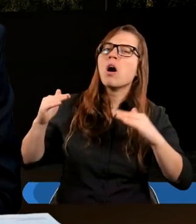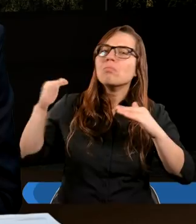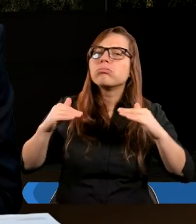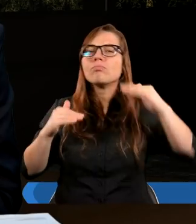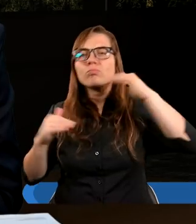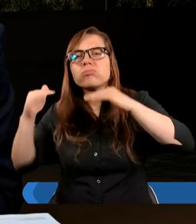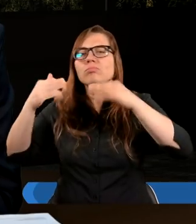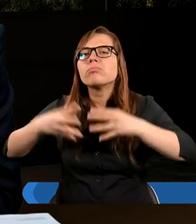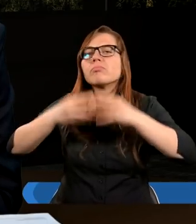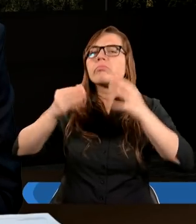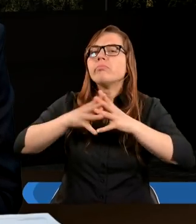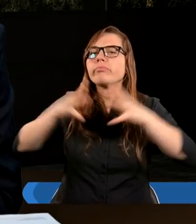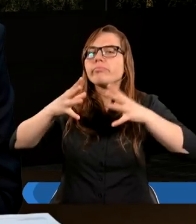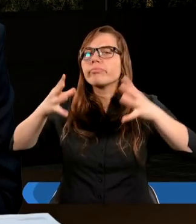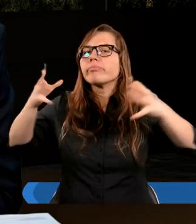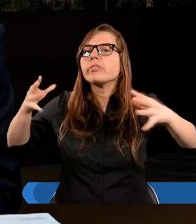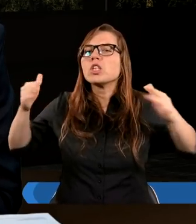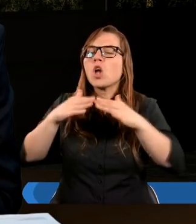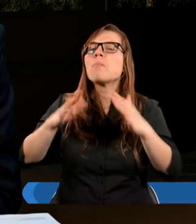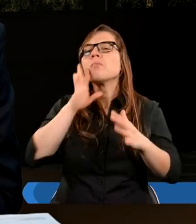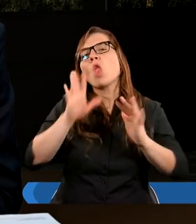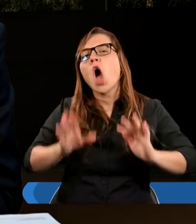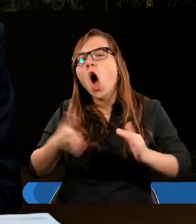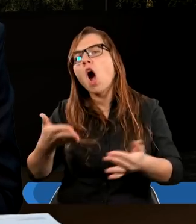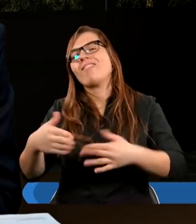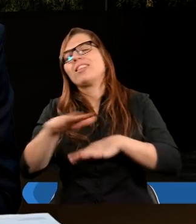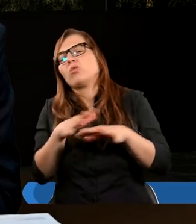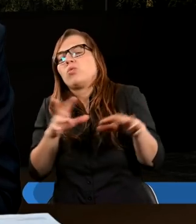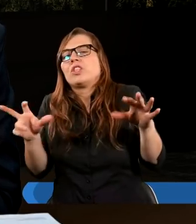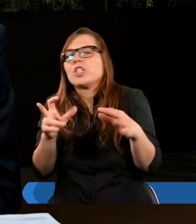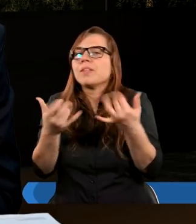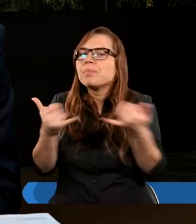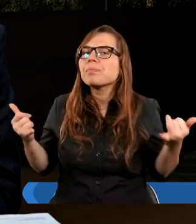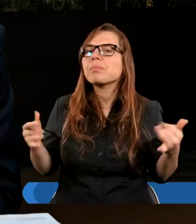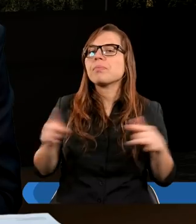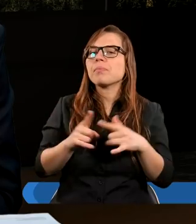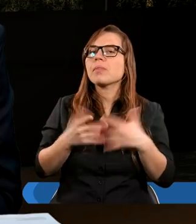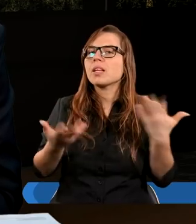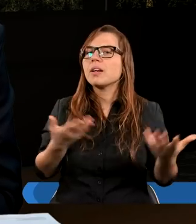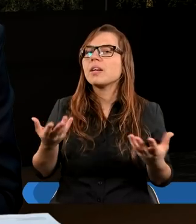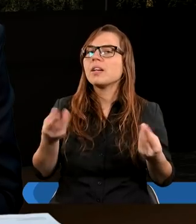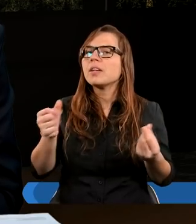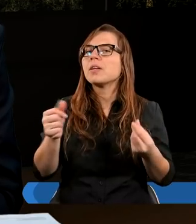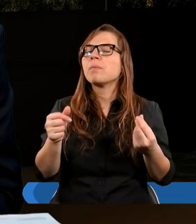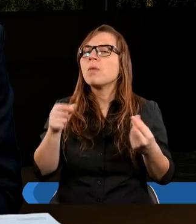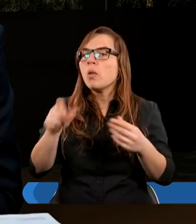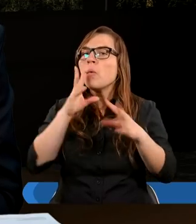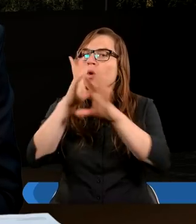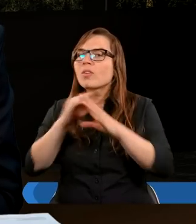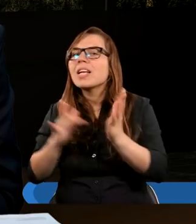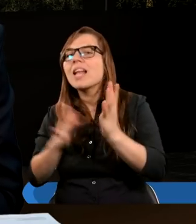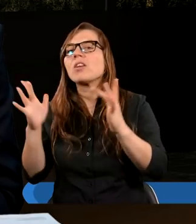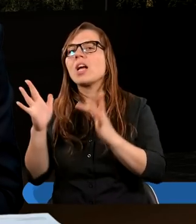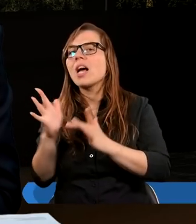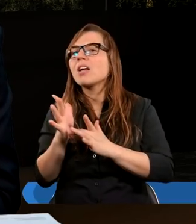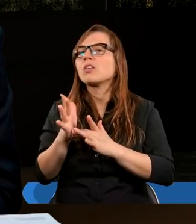W zasadzie te ofiary, ofiary duchowe, rozumie, że po prostu jest właśnie uwielbienie Jezusa Chrystusa, prawda?